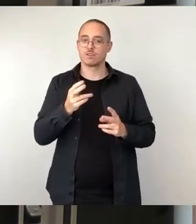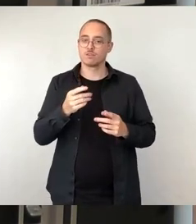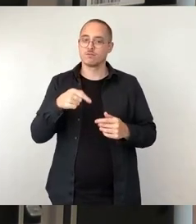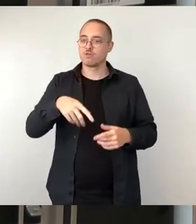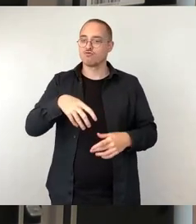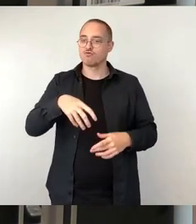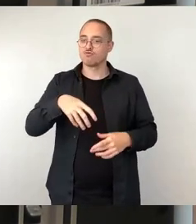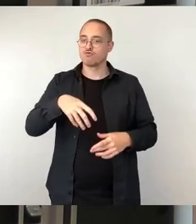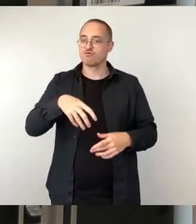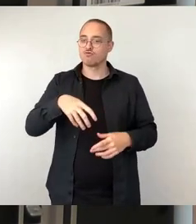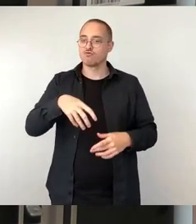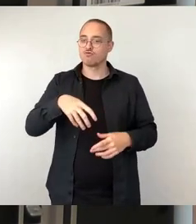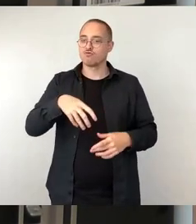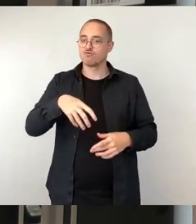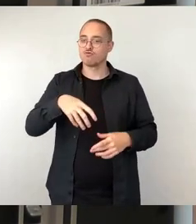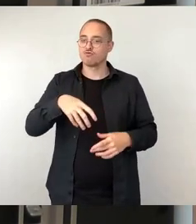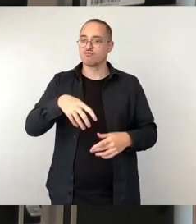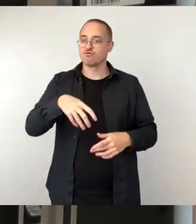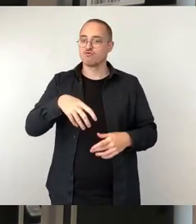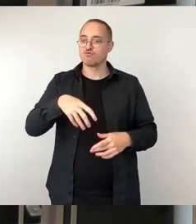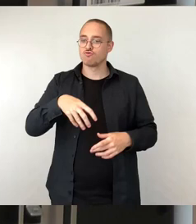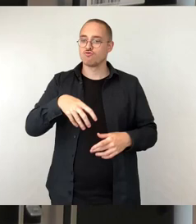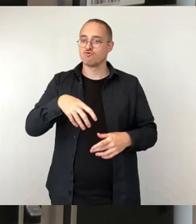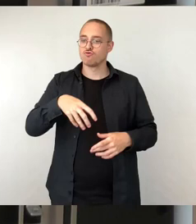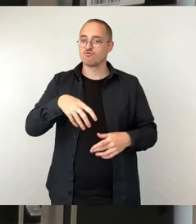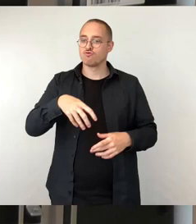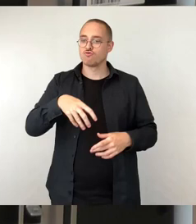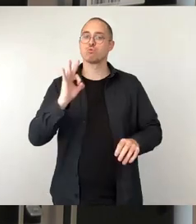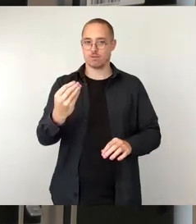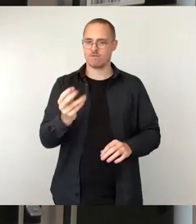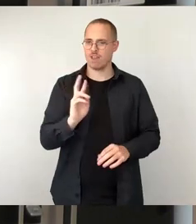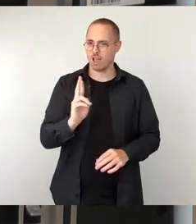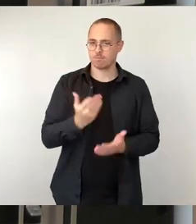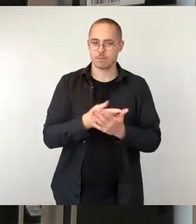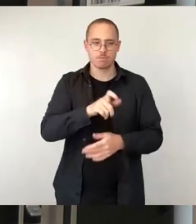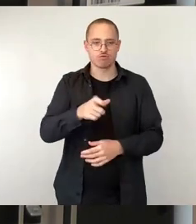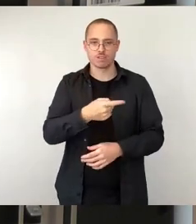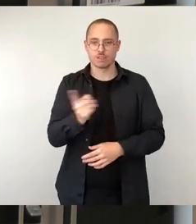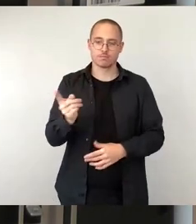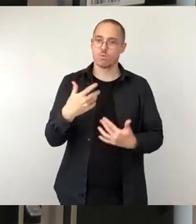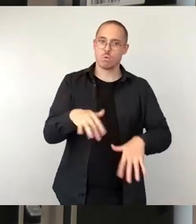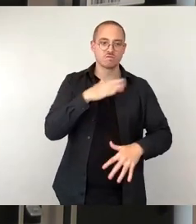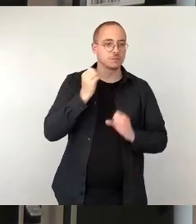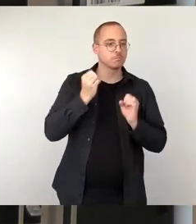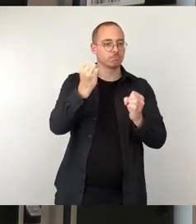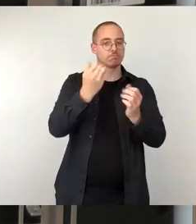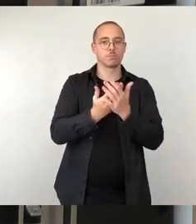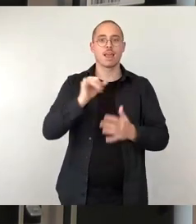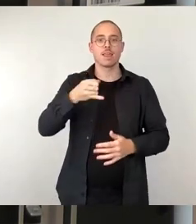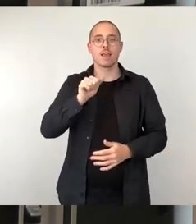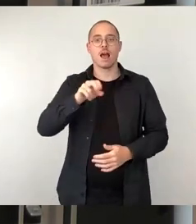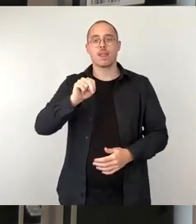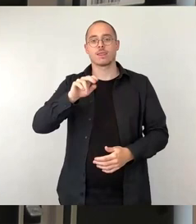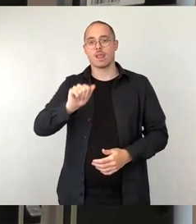verliehen an Menschen, die sich sehr engagieren. Yalda Karimi, eine afghanische Frau, war eine dieser Personen, die die